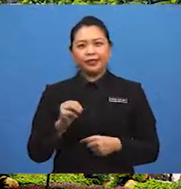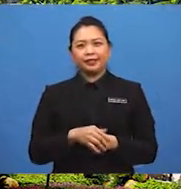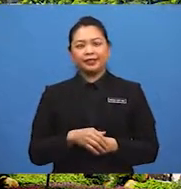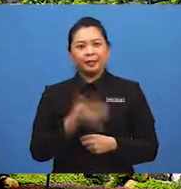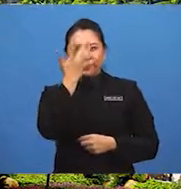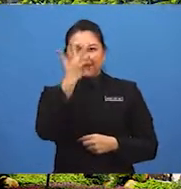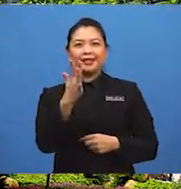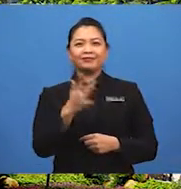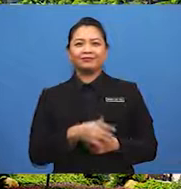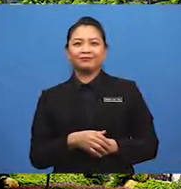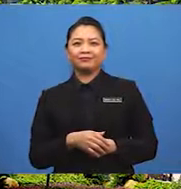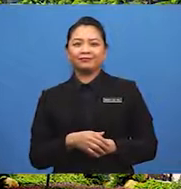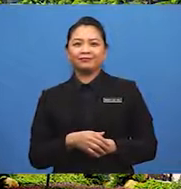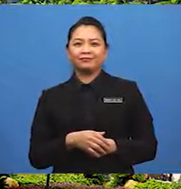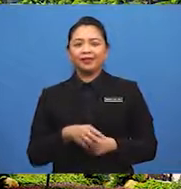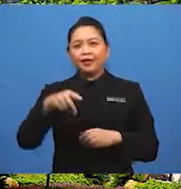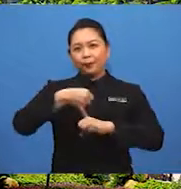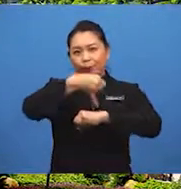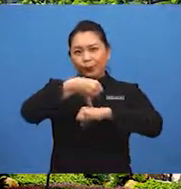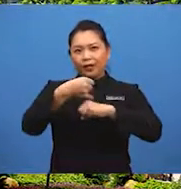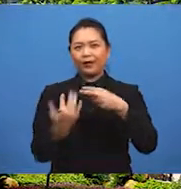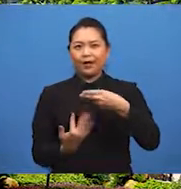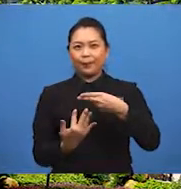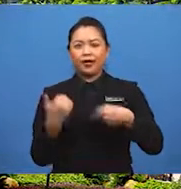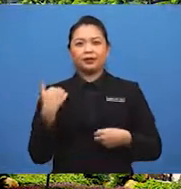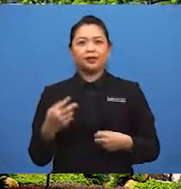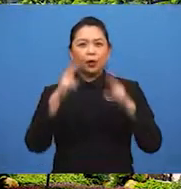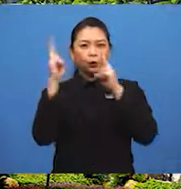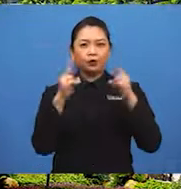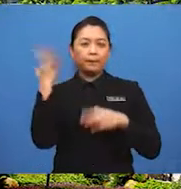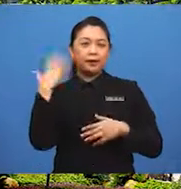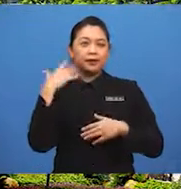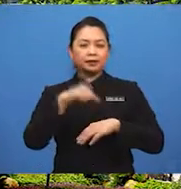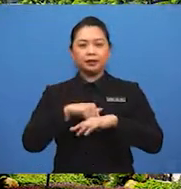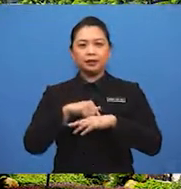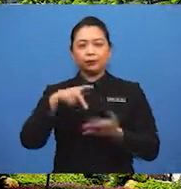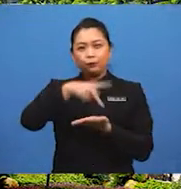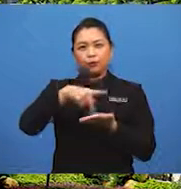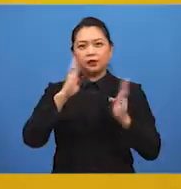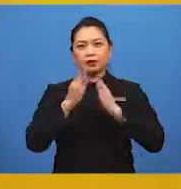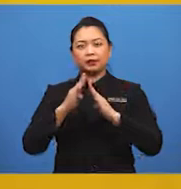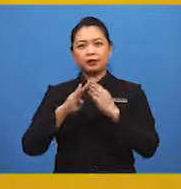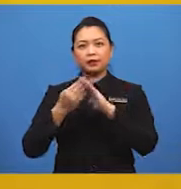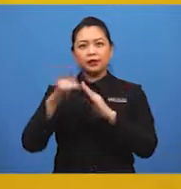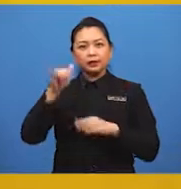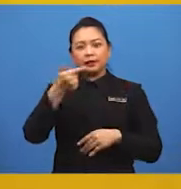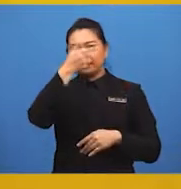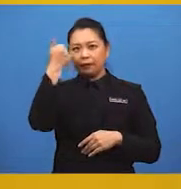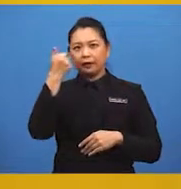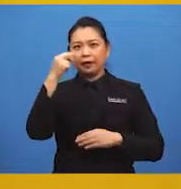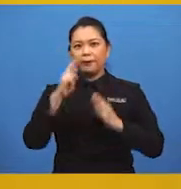Pandai. Pulau Haber ialah udara panas di pusat bandar yang menyebabkan